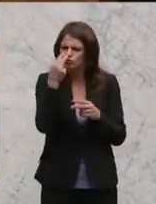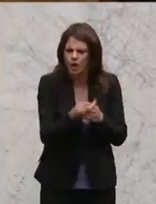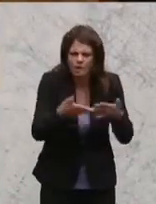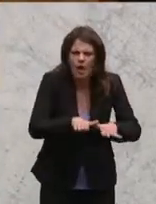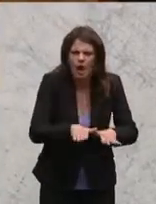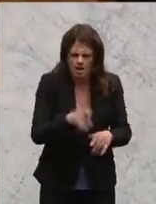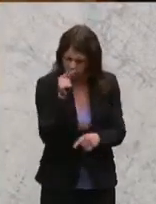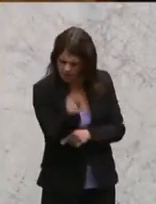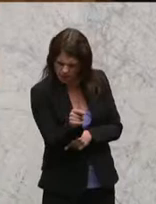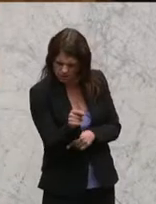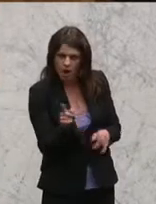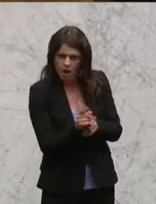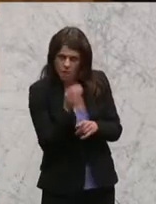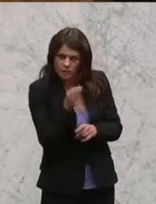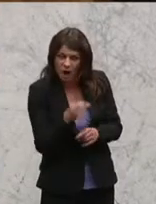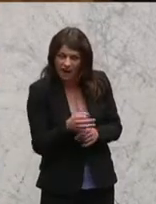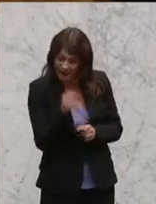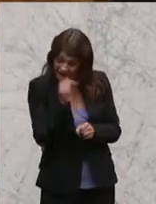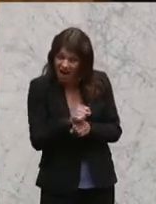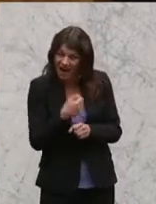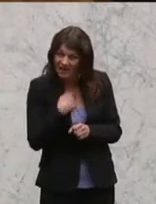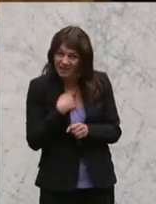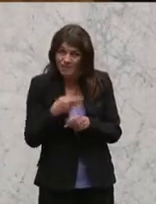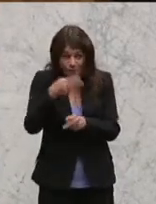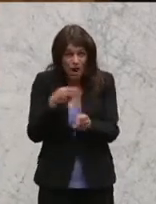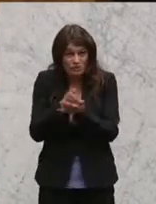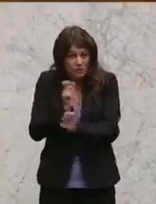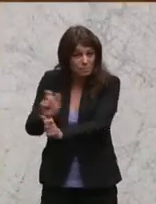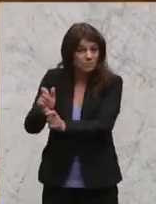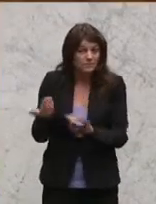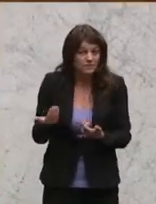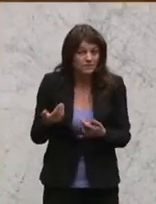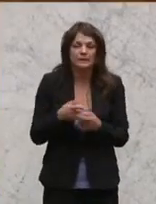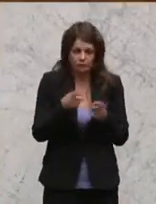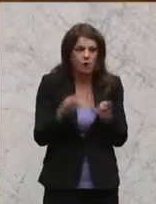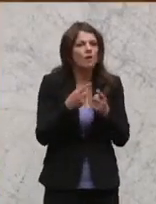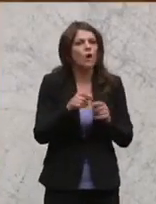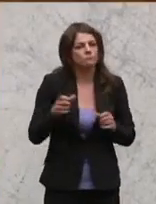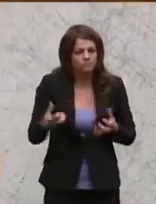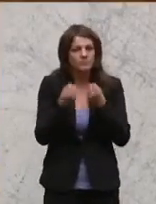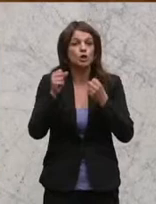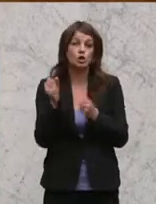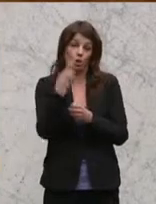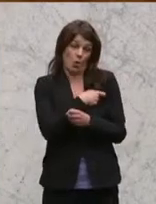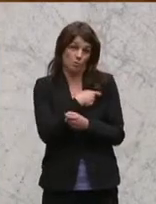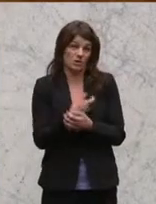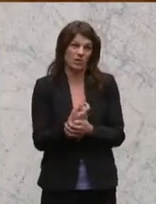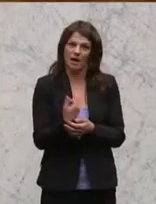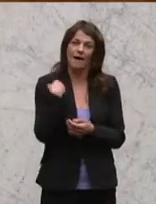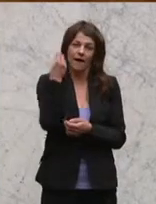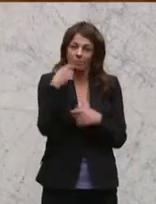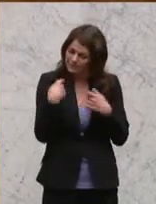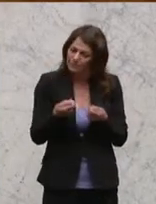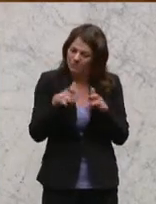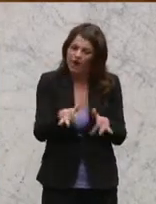nämlich genau auf die Frage, wäre das verhinderbar gewesen, und haben diese Sonderkommission eingerichtet, weil ich schon glaube, dass es einige